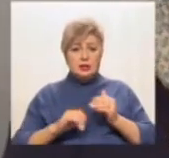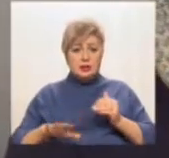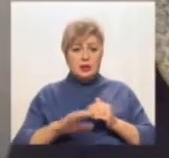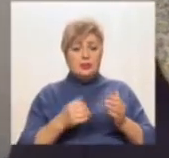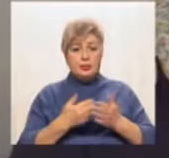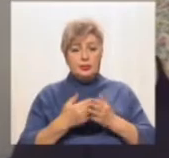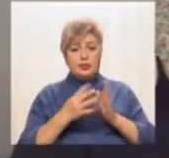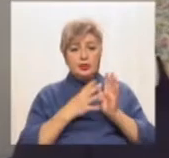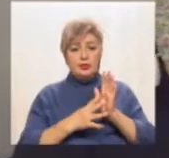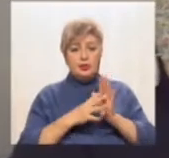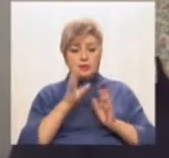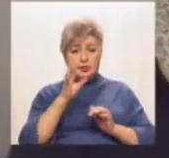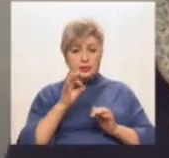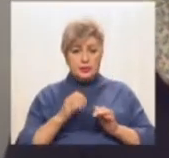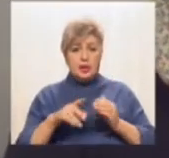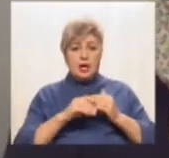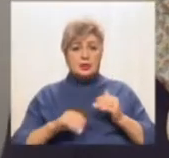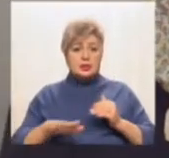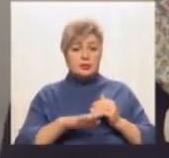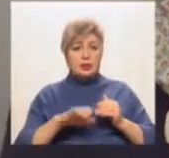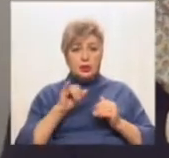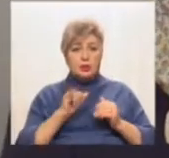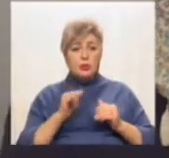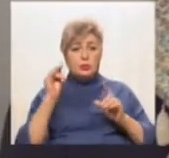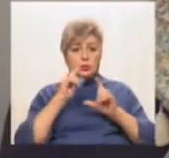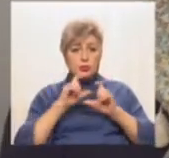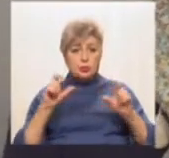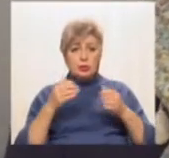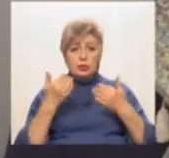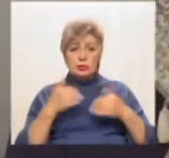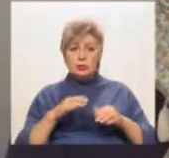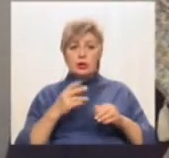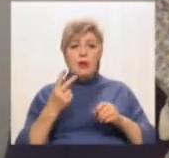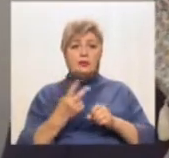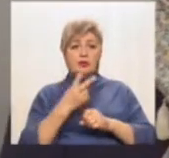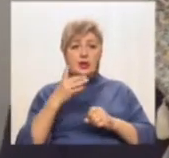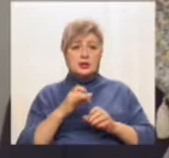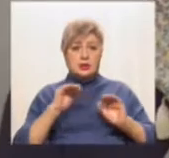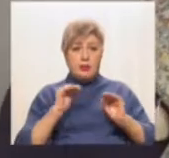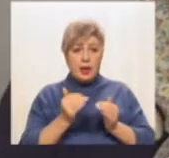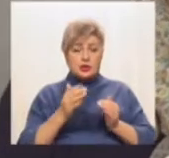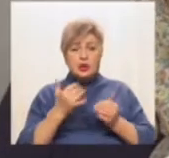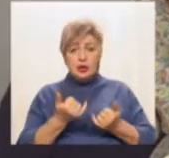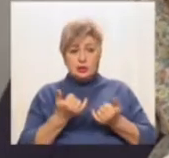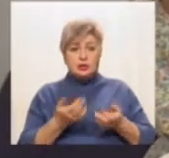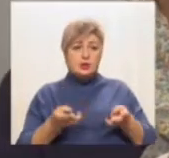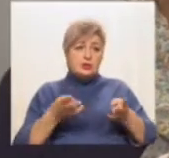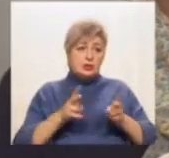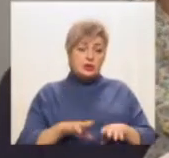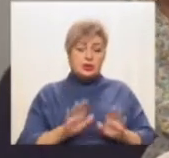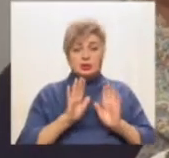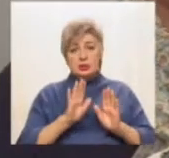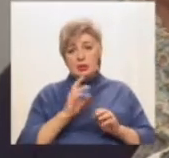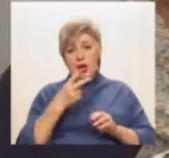від тієї, що в них була. Землі у школи вже менше в два рази було на той момент. Тепер, взагалі, напевно, залишається відсотків 40 від